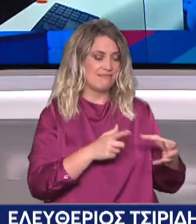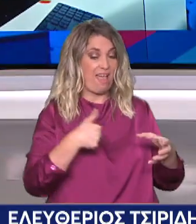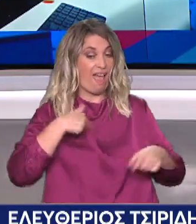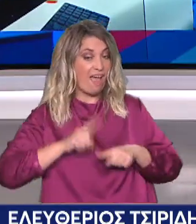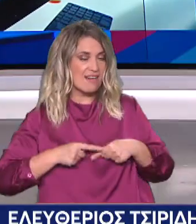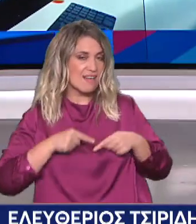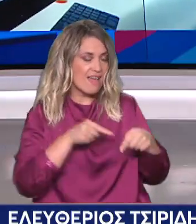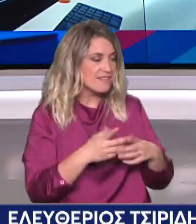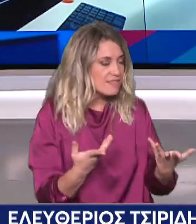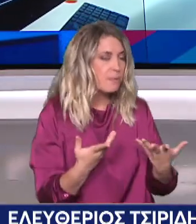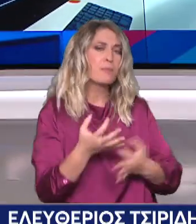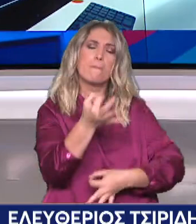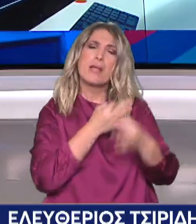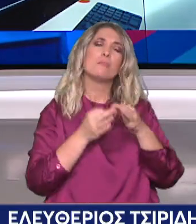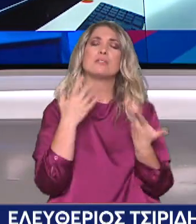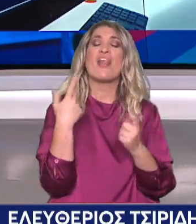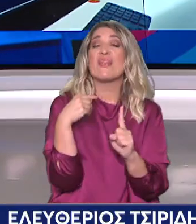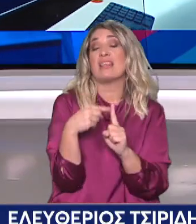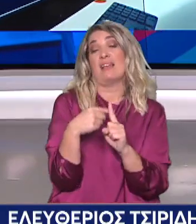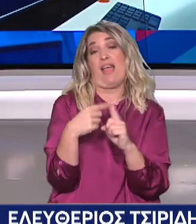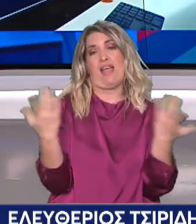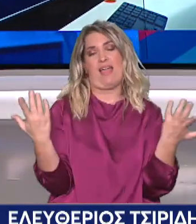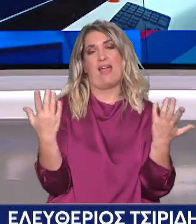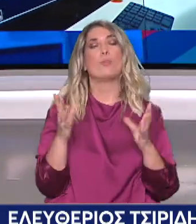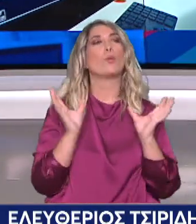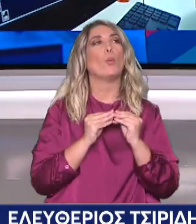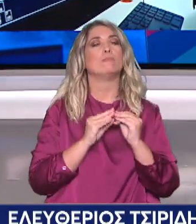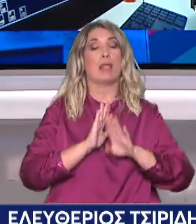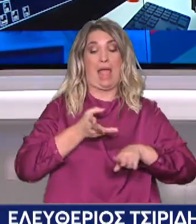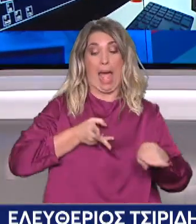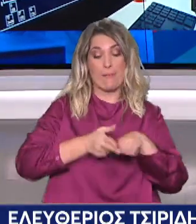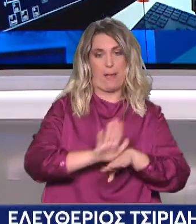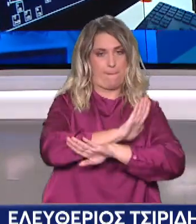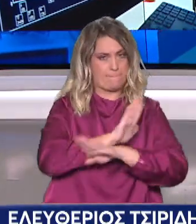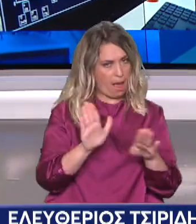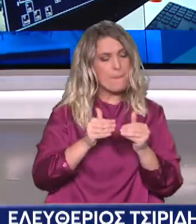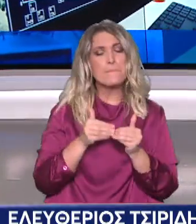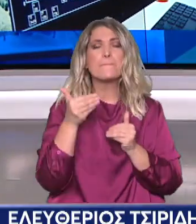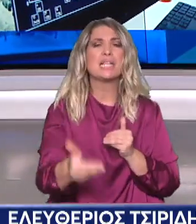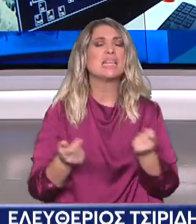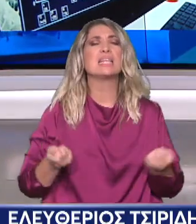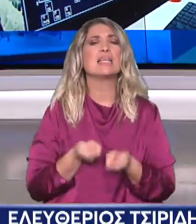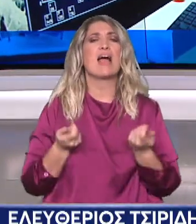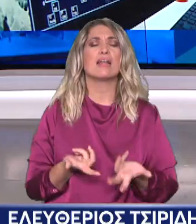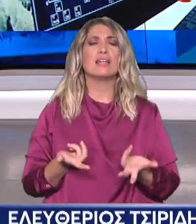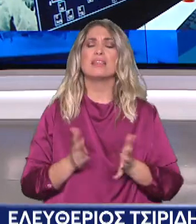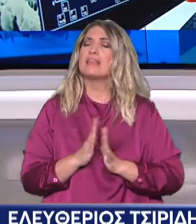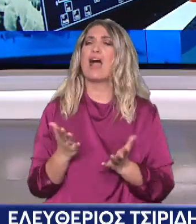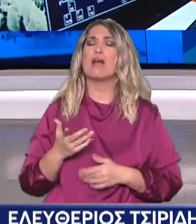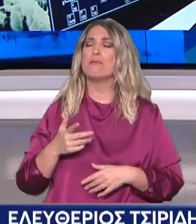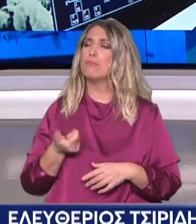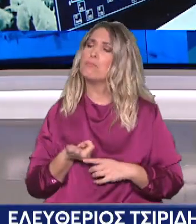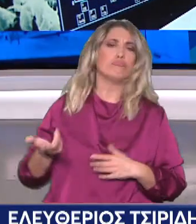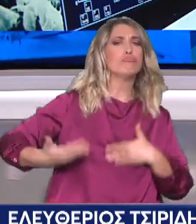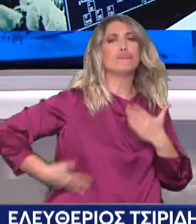λίγο, η ρομποτική, ας πούμε, τι πλειονεκτήματα έχει στην αποθεραπεία, στο διάστημα αυτό, δηλαδή μερικανείς να γίνει πλήρως λειτουργικός, πόσο πιο